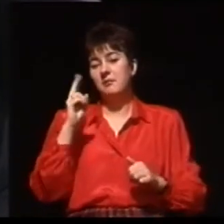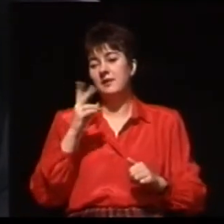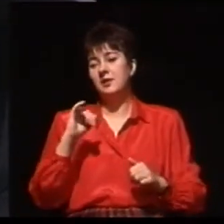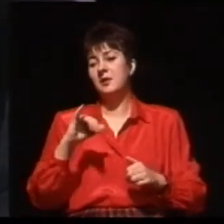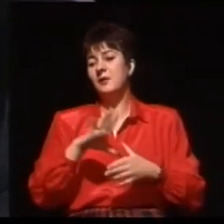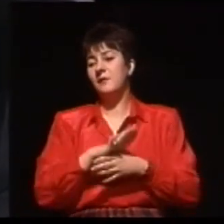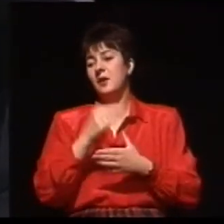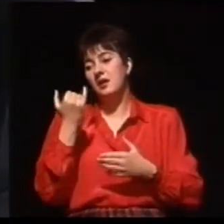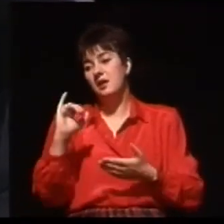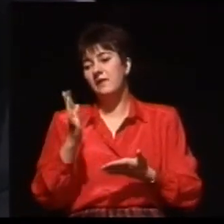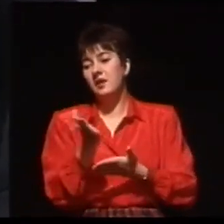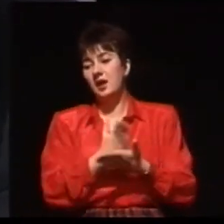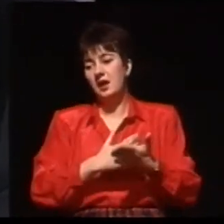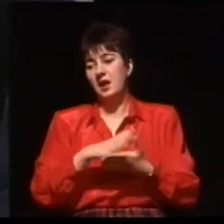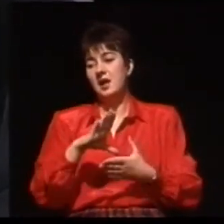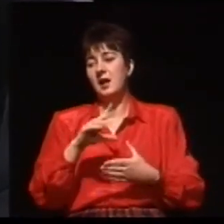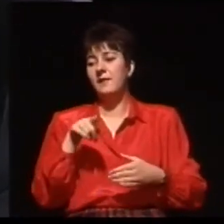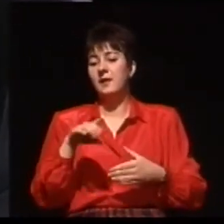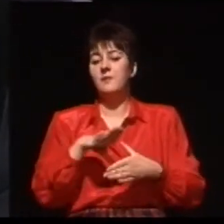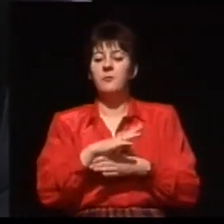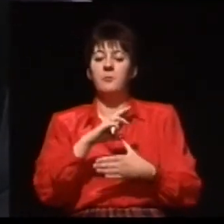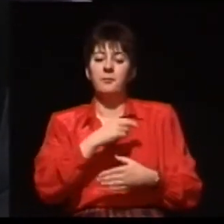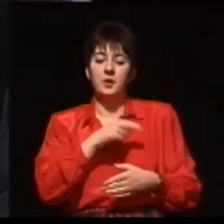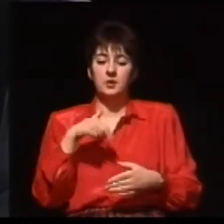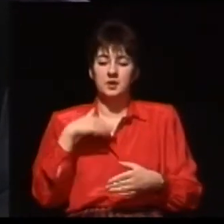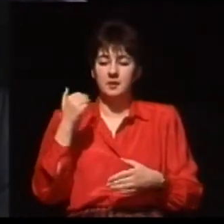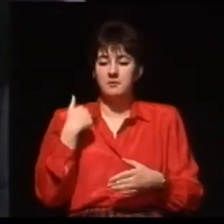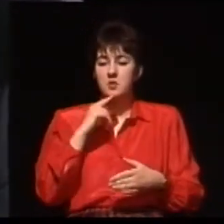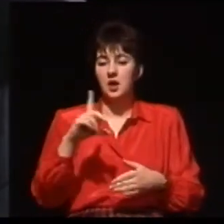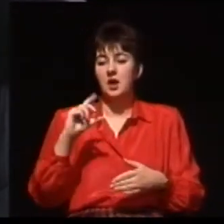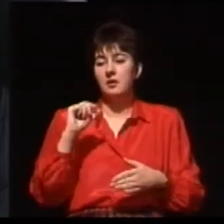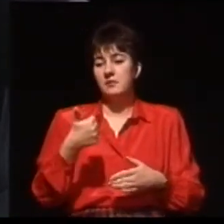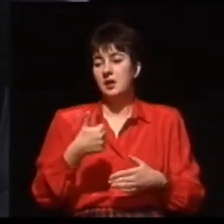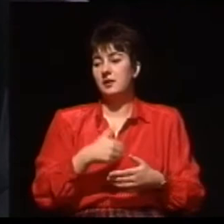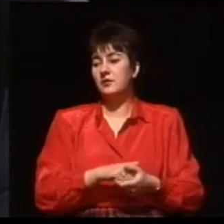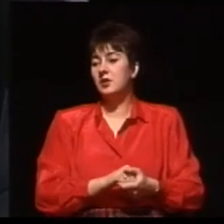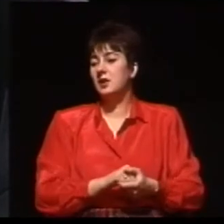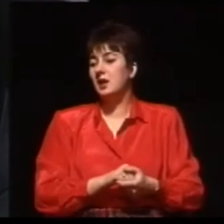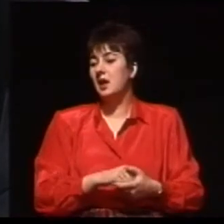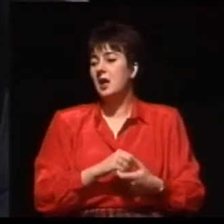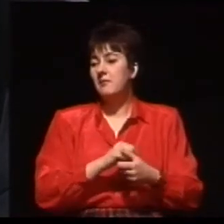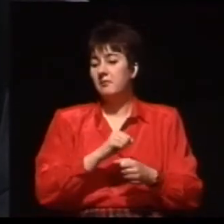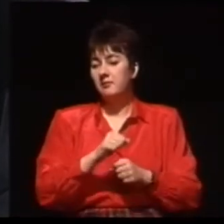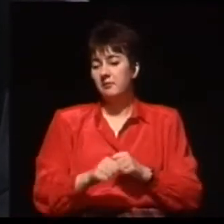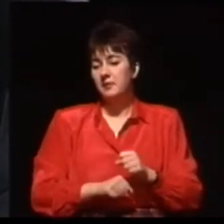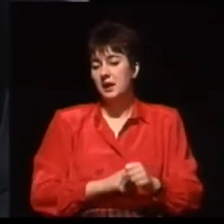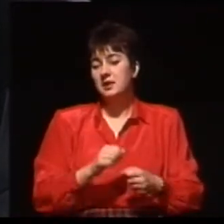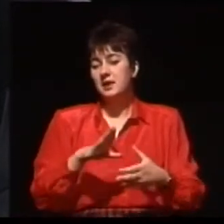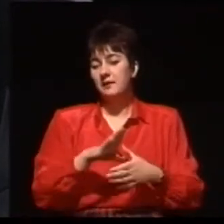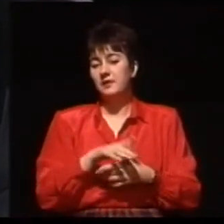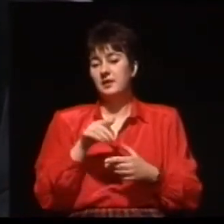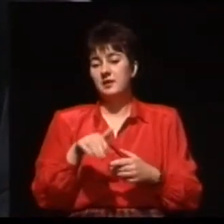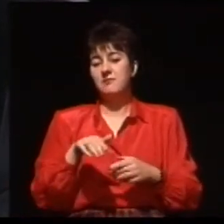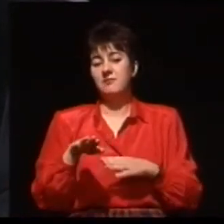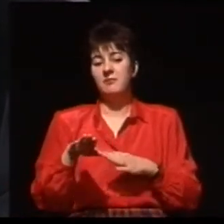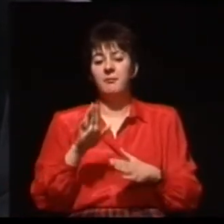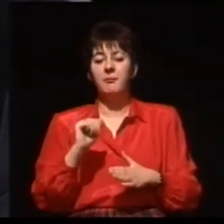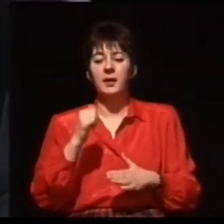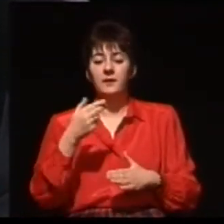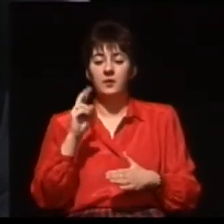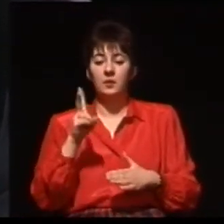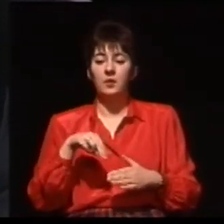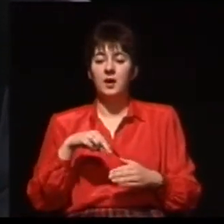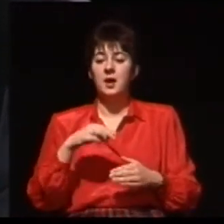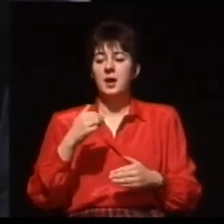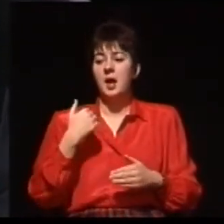Mnie praca w Banku Tkanek przypadła w pierwszych latach mojego pobytu w klinice. Nie było specjalnie